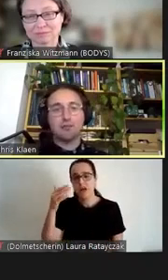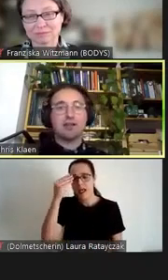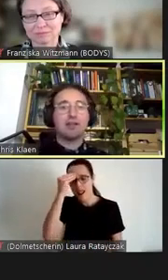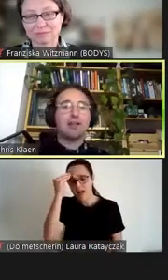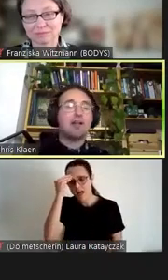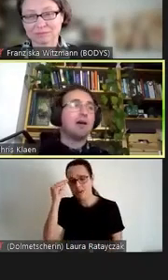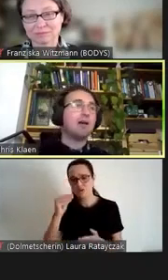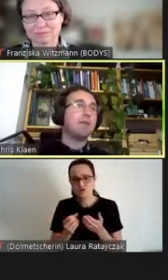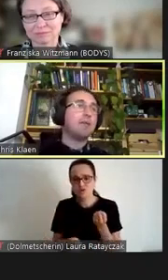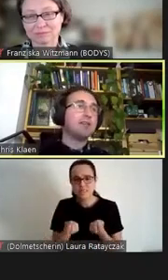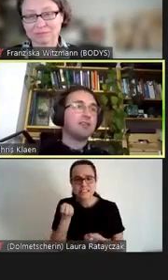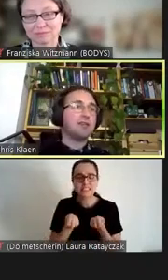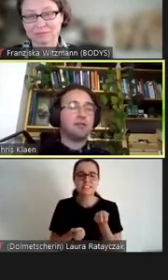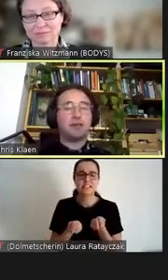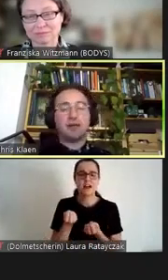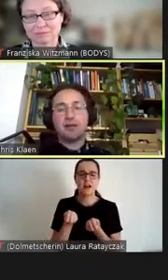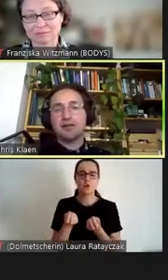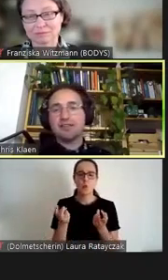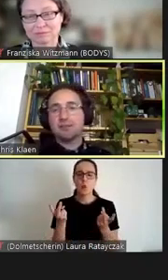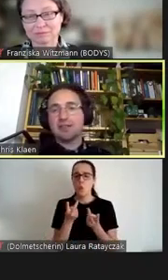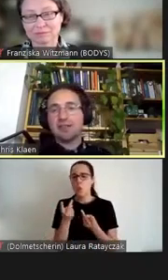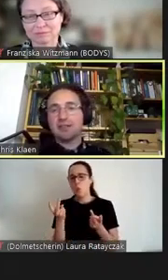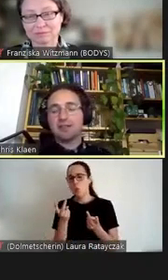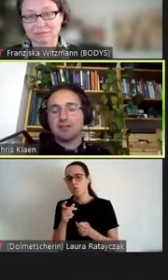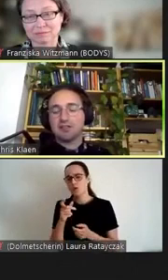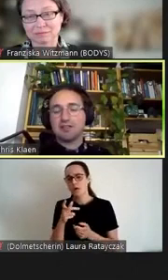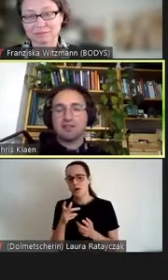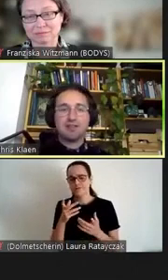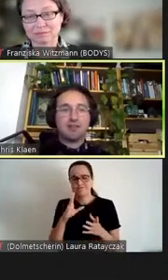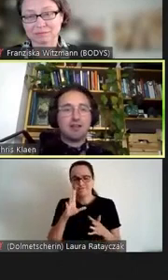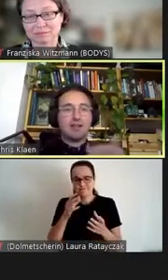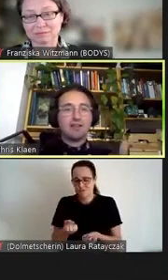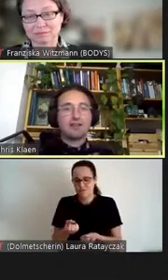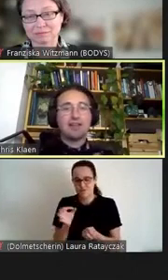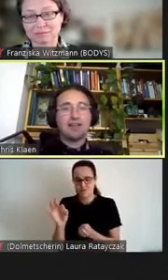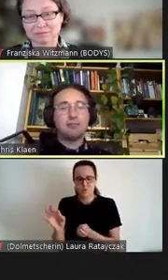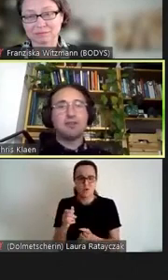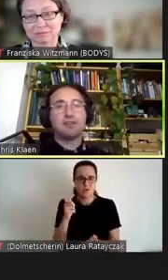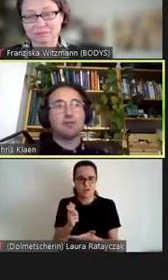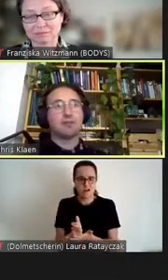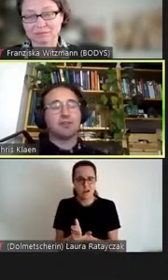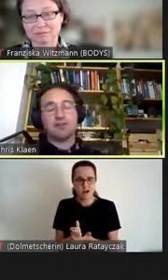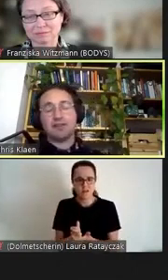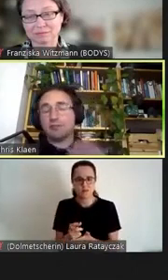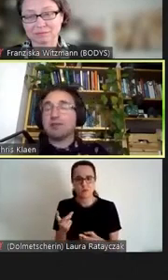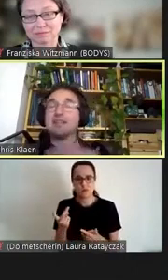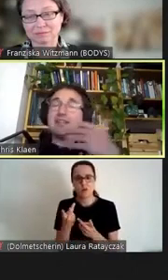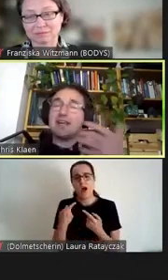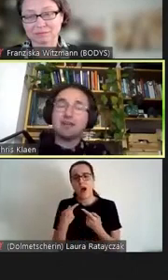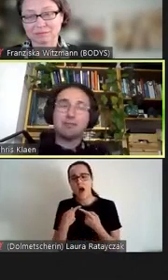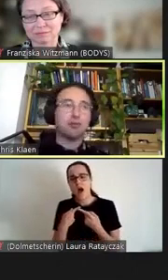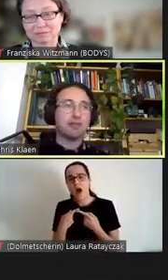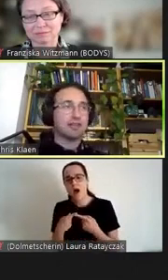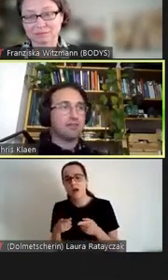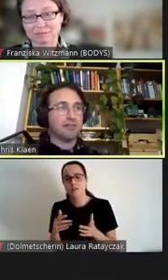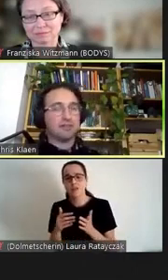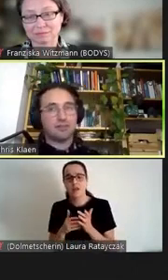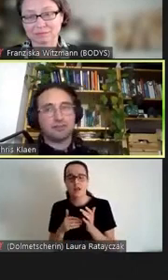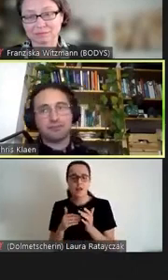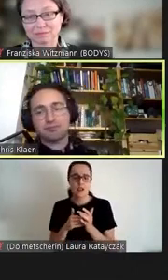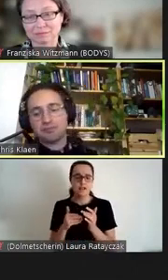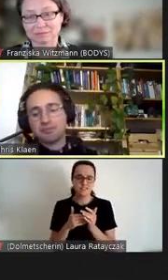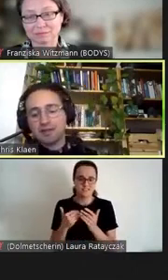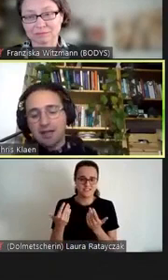lässt. Oder Menschen nicht mit einschließt, die in anderen Klassenbeziehungen sind, wie das zum militären Projekt